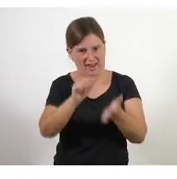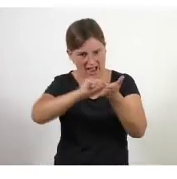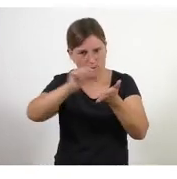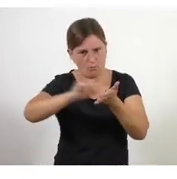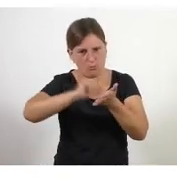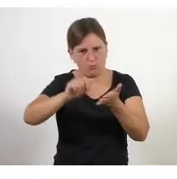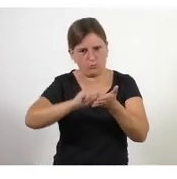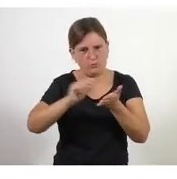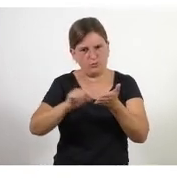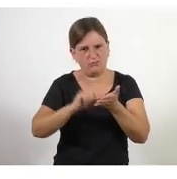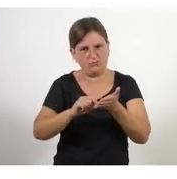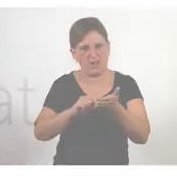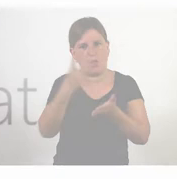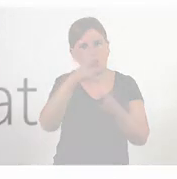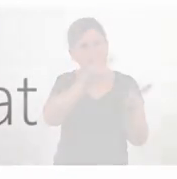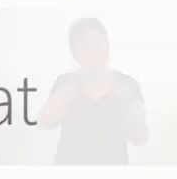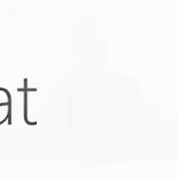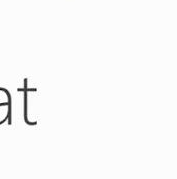apunta-ho vinga 30 segons